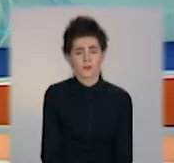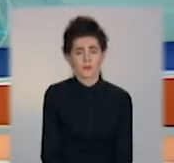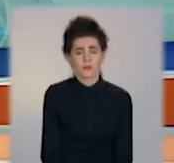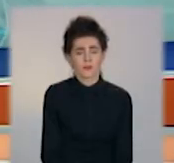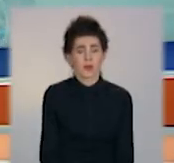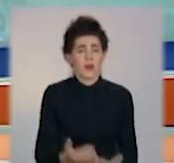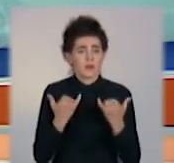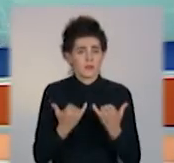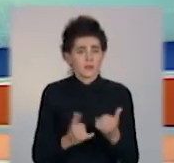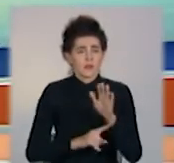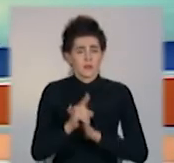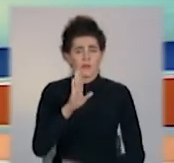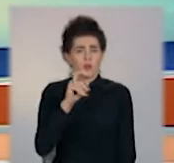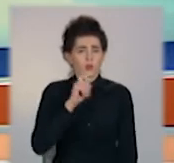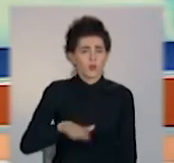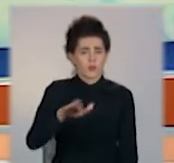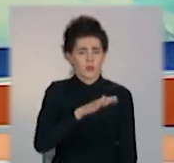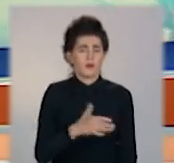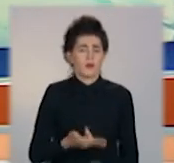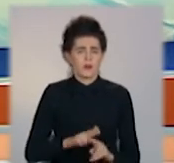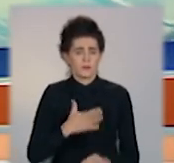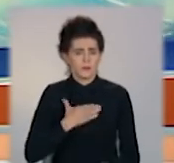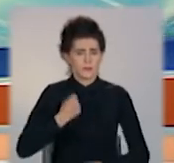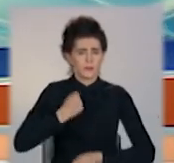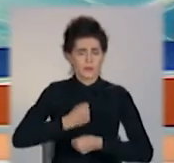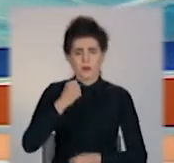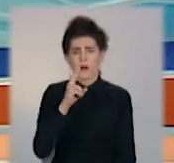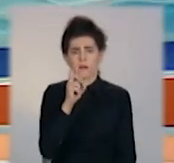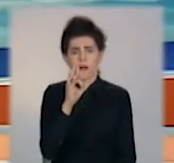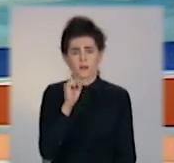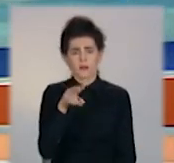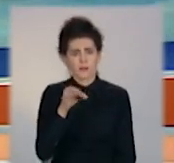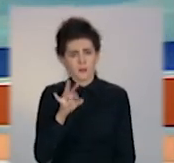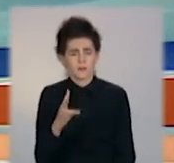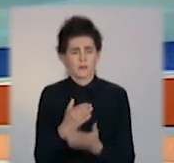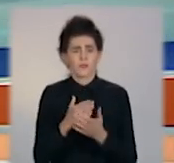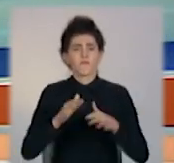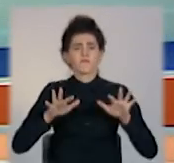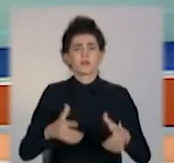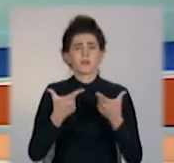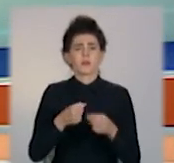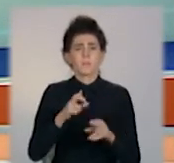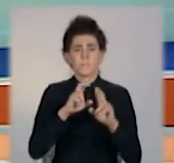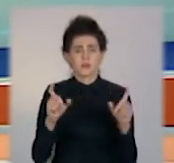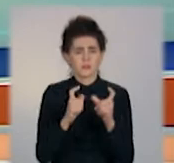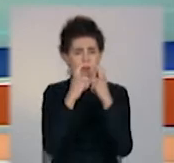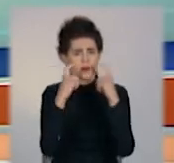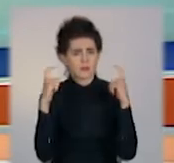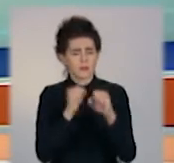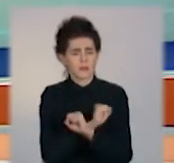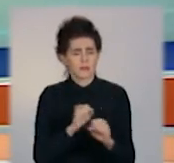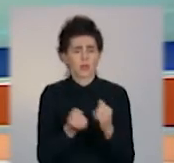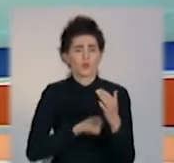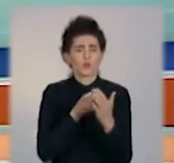Відсьогодні в Україні посилили карантин, у громадських місцях заборонили ходити без маски, дітей до